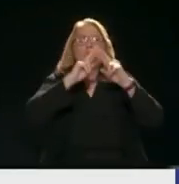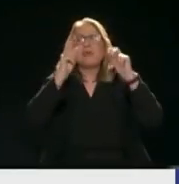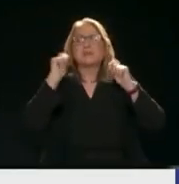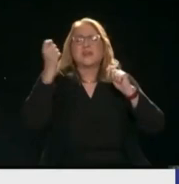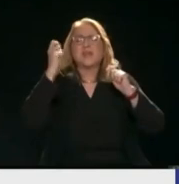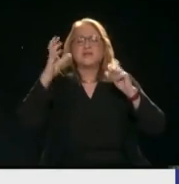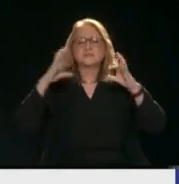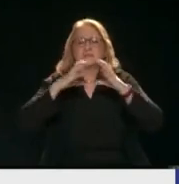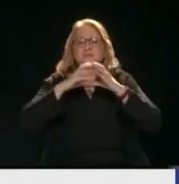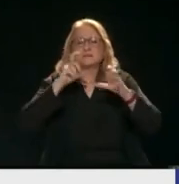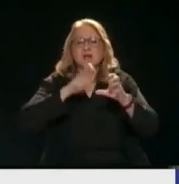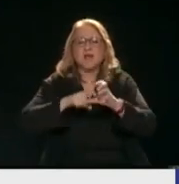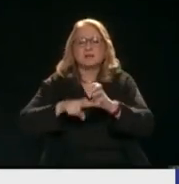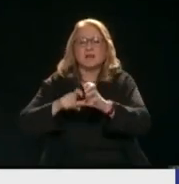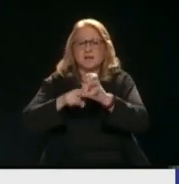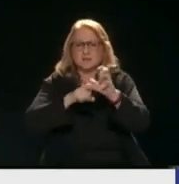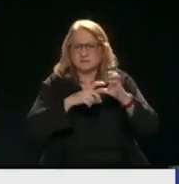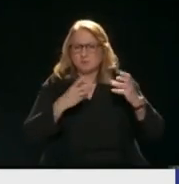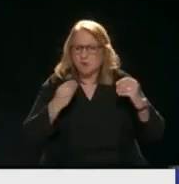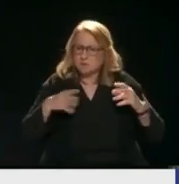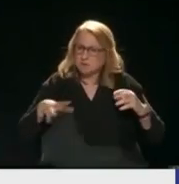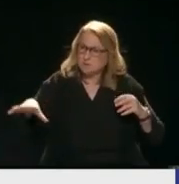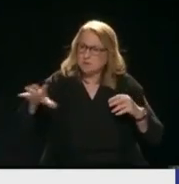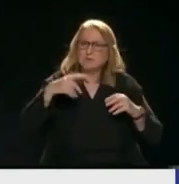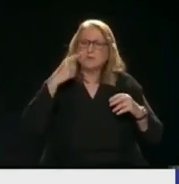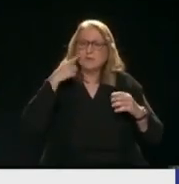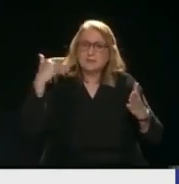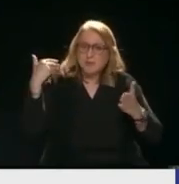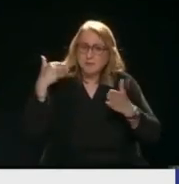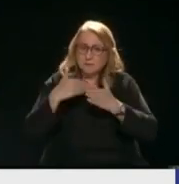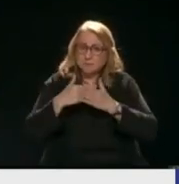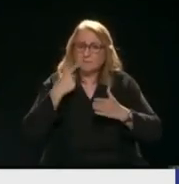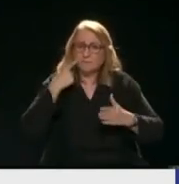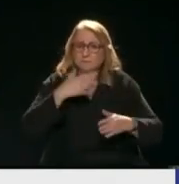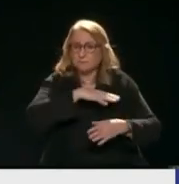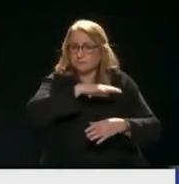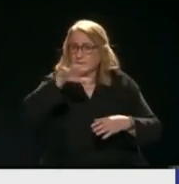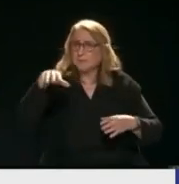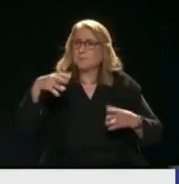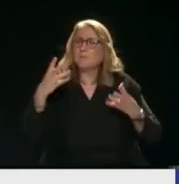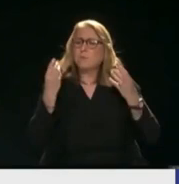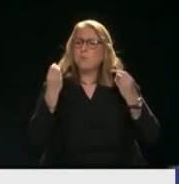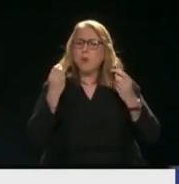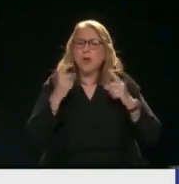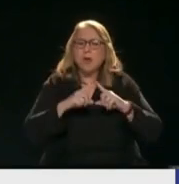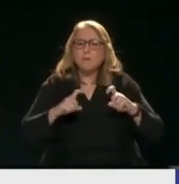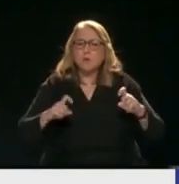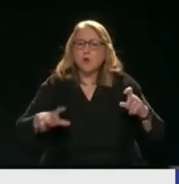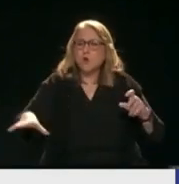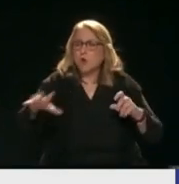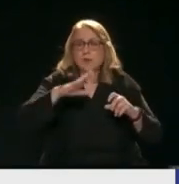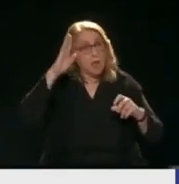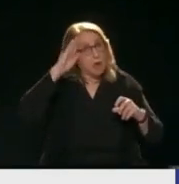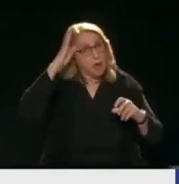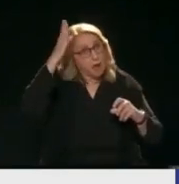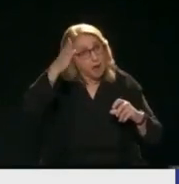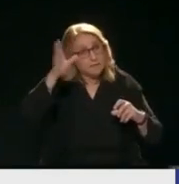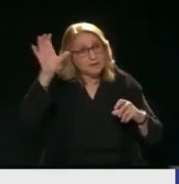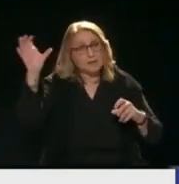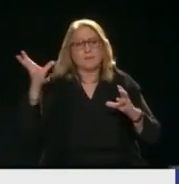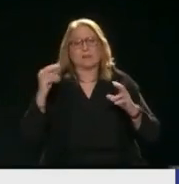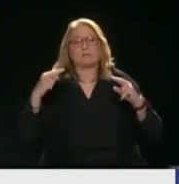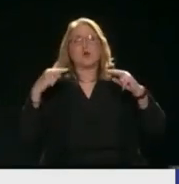μας είδαμε διατάγματα της ενέργειας εγνώμης αλλά και της Αμερικής Ότι τα έντομα είναι ήδη σε πολλά προϊόντα Δηλαδή για την Αμερική Μια